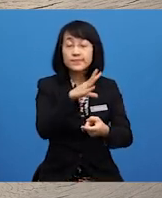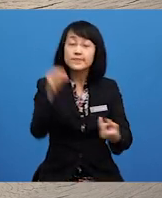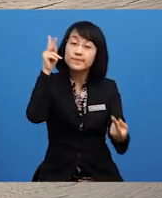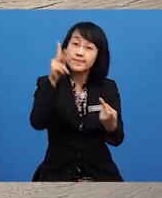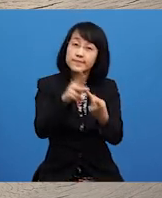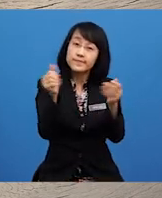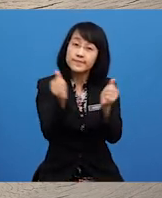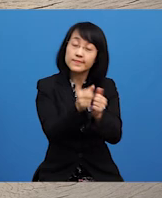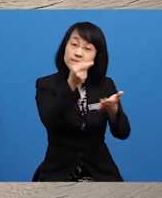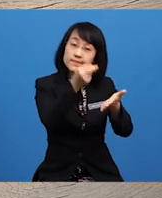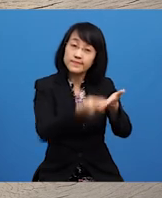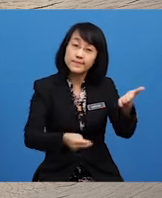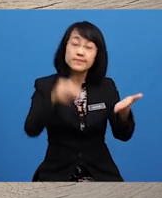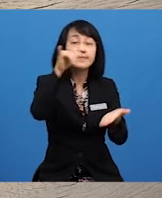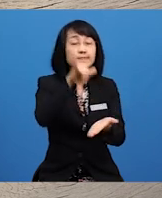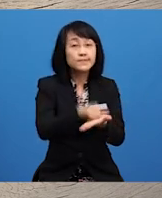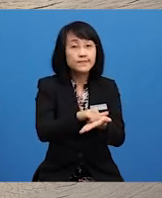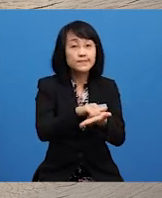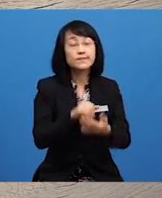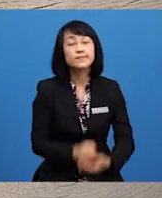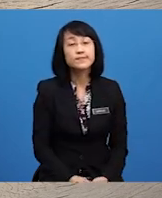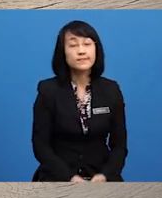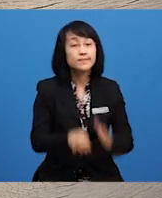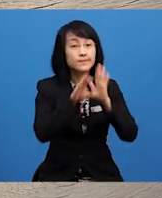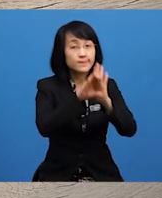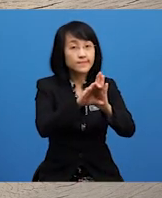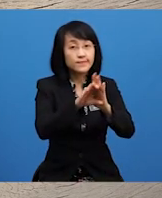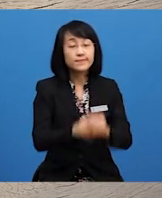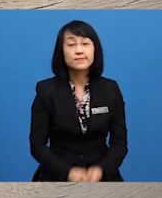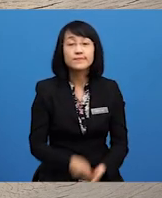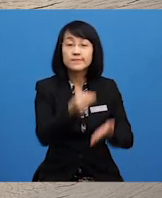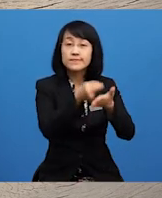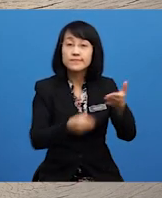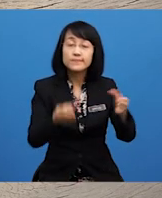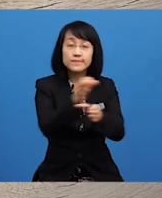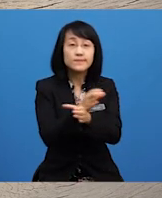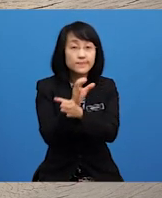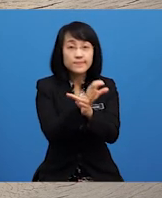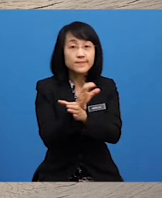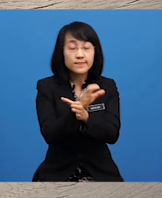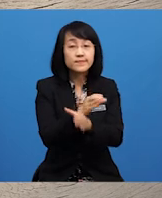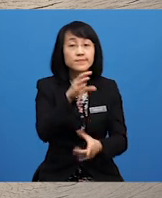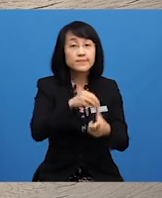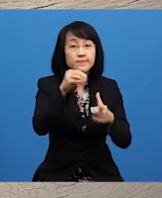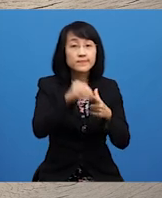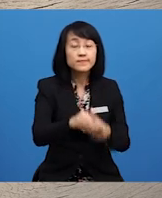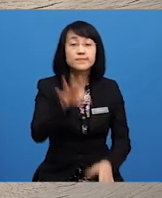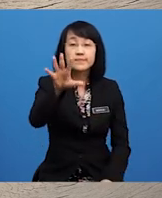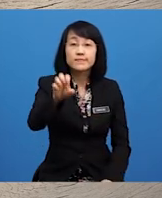Dengan nilai tersebut Contoh Nilai Perihatin Atau mengambil berat